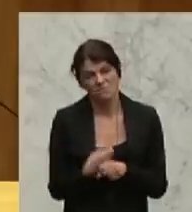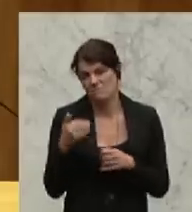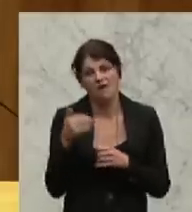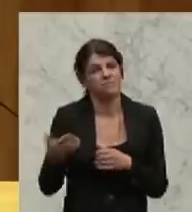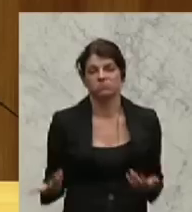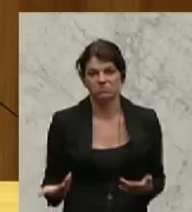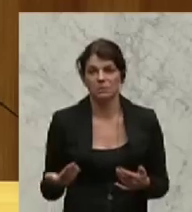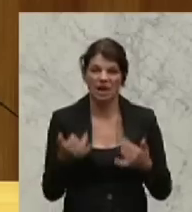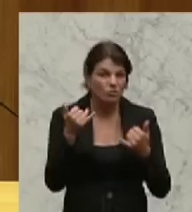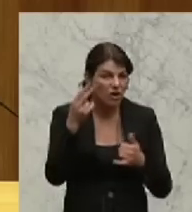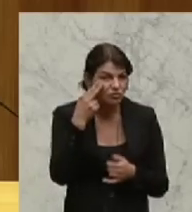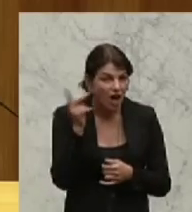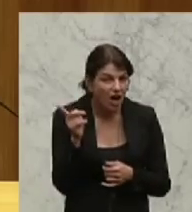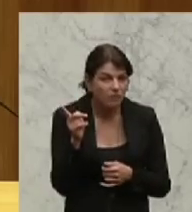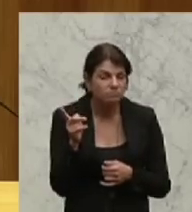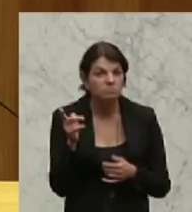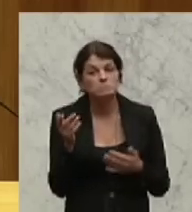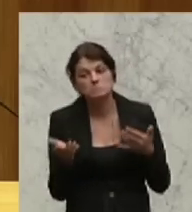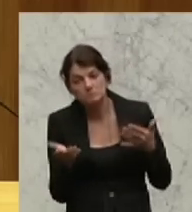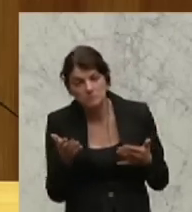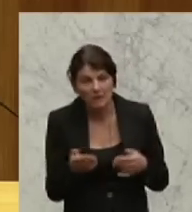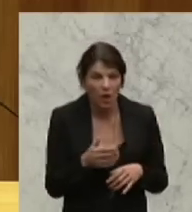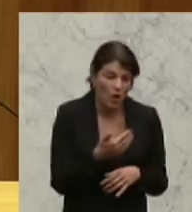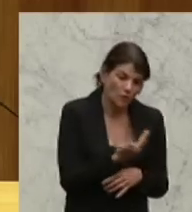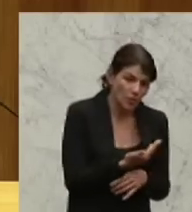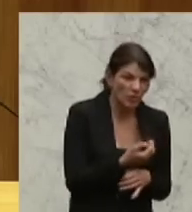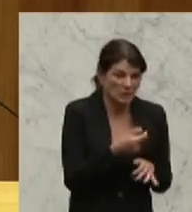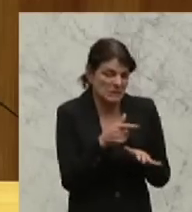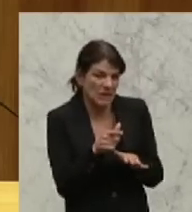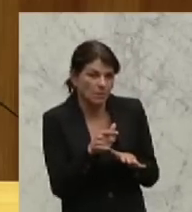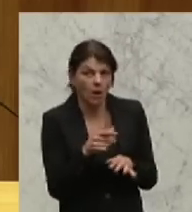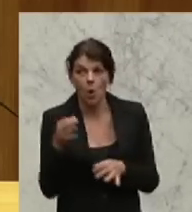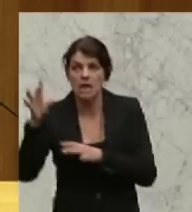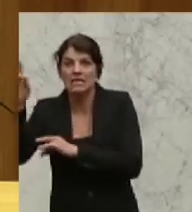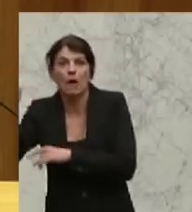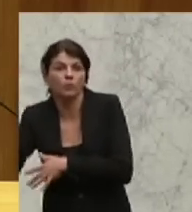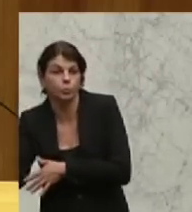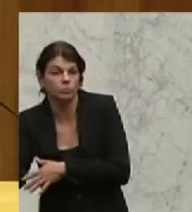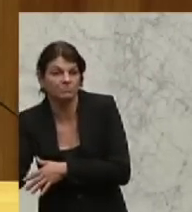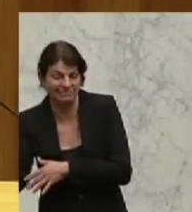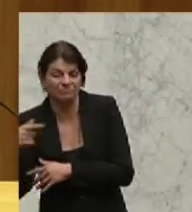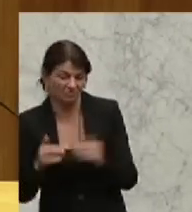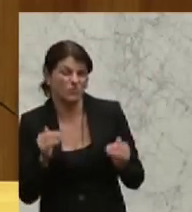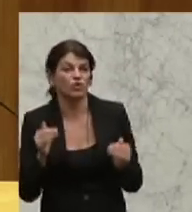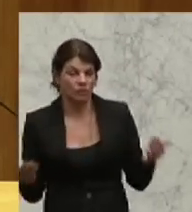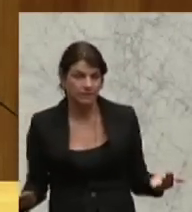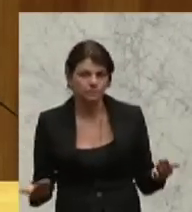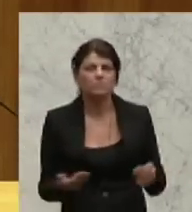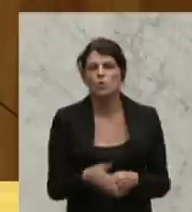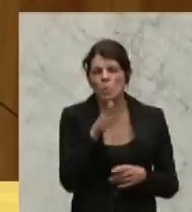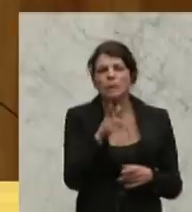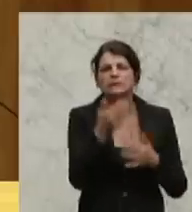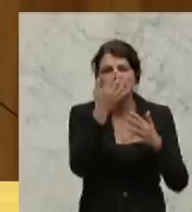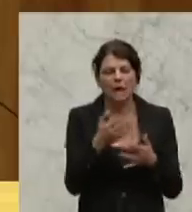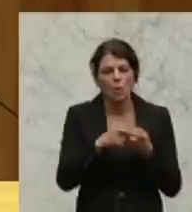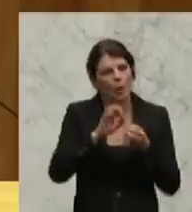sind es bestensfalls 5, eher 7 oder sind es 10,5. Ich werfe diese Zahlen dann noch eingehen, sie sind ja auch